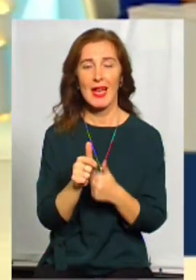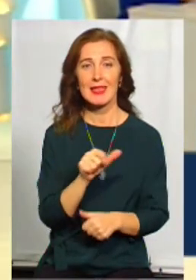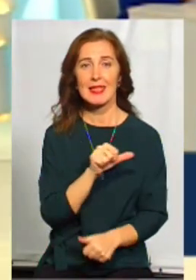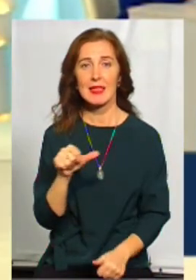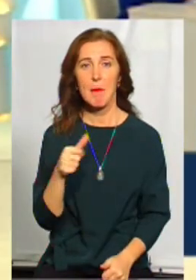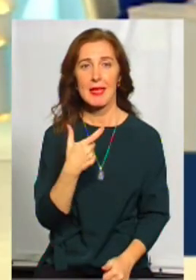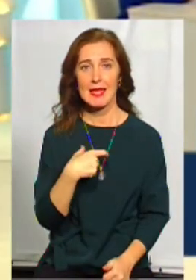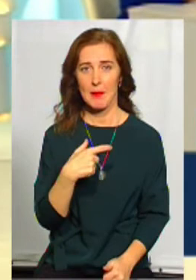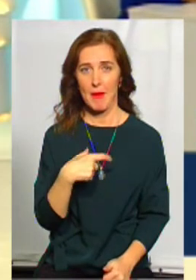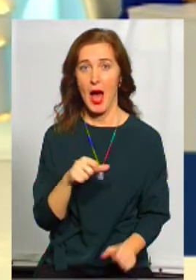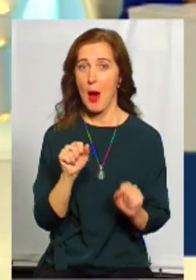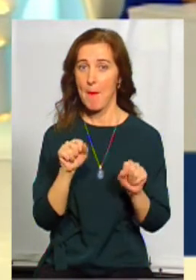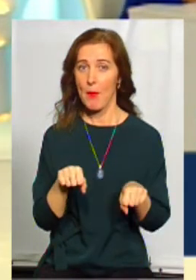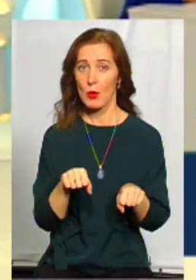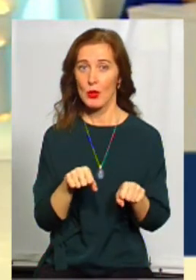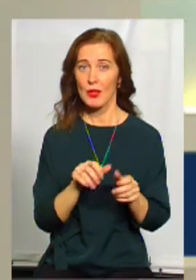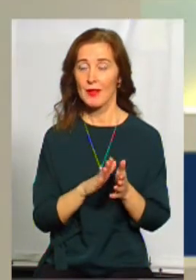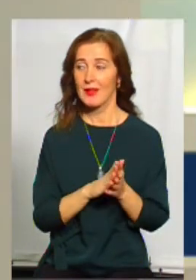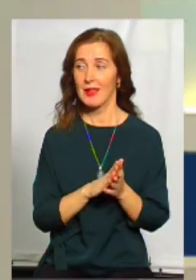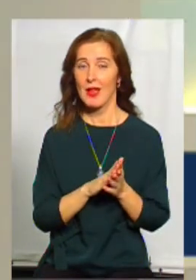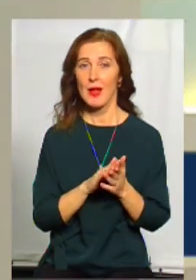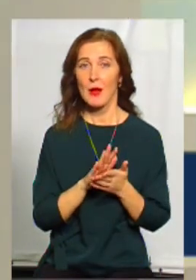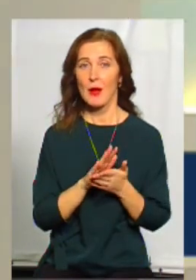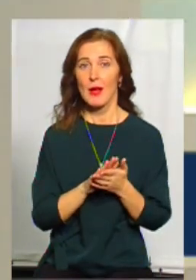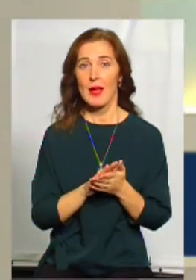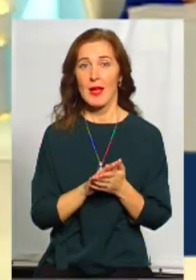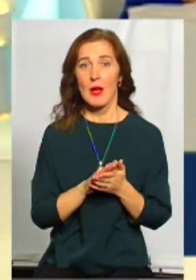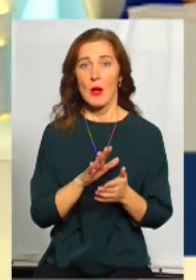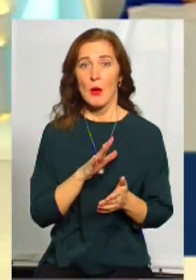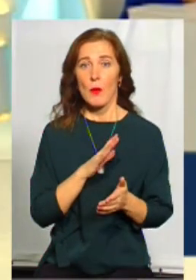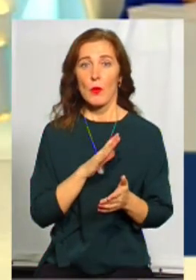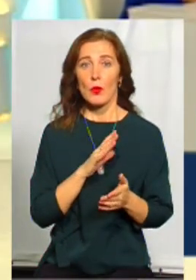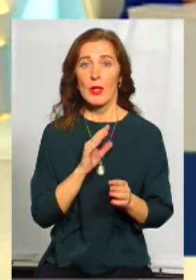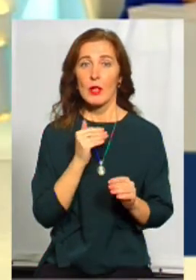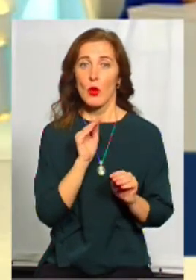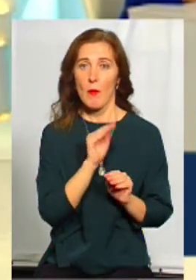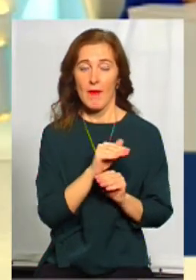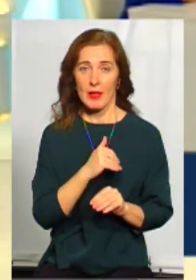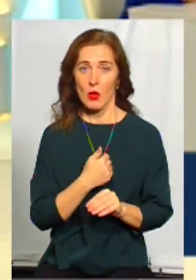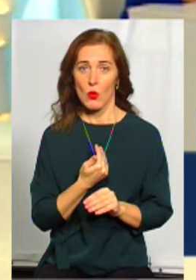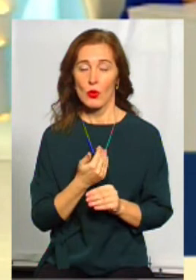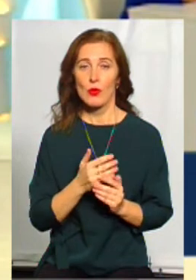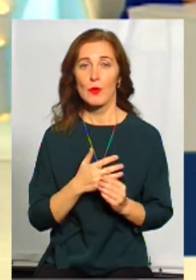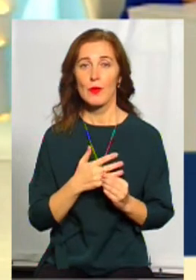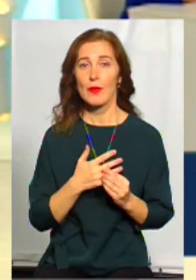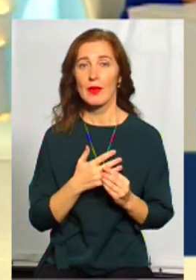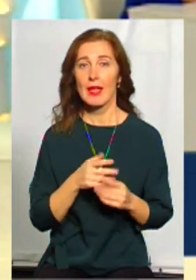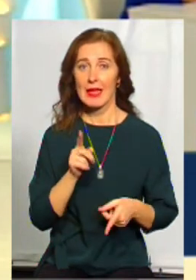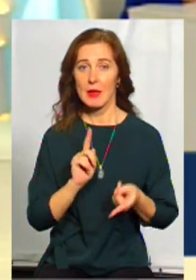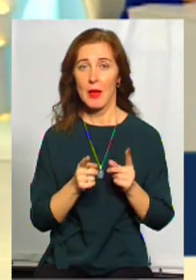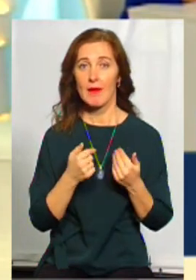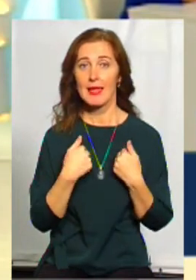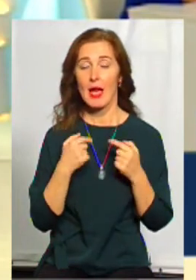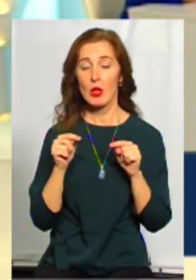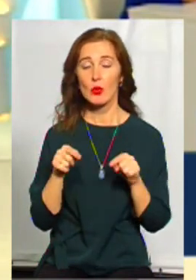в тому поступі. А можна я ще такі продовжу думку, тому що, як би звучало у моєї колеги. Насправді,